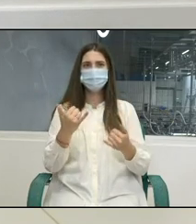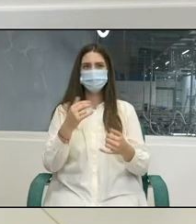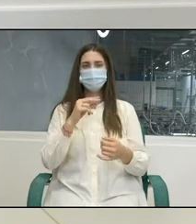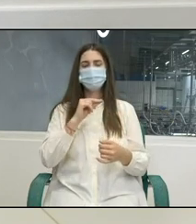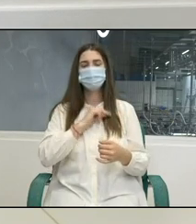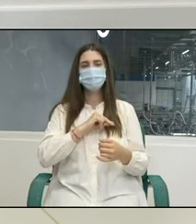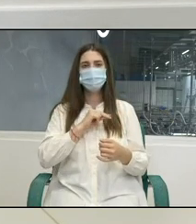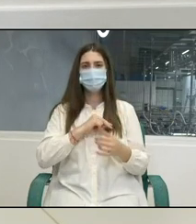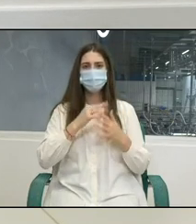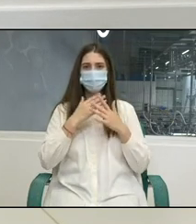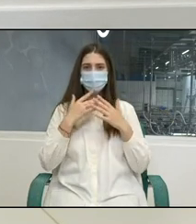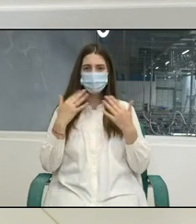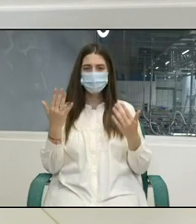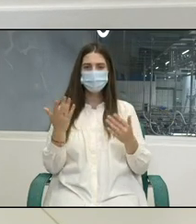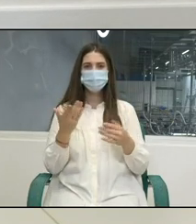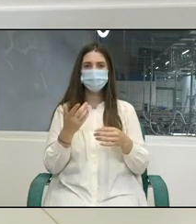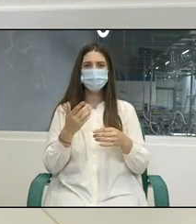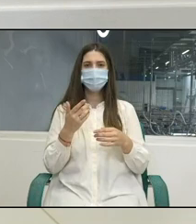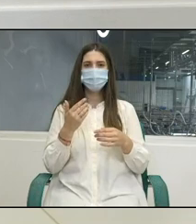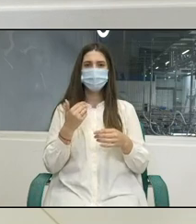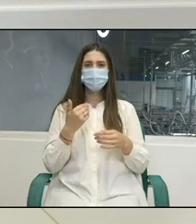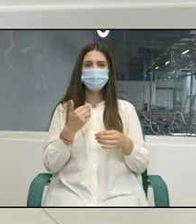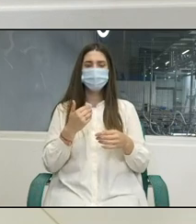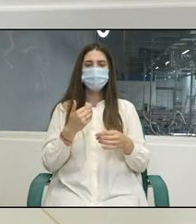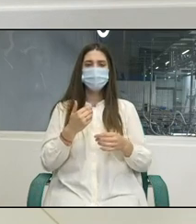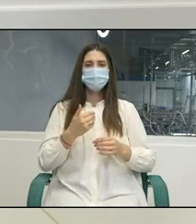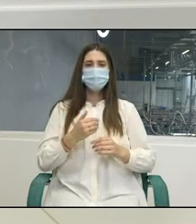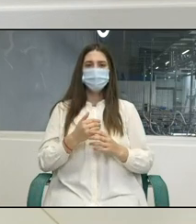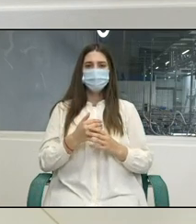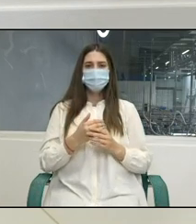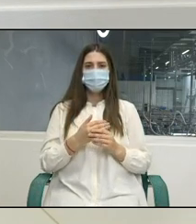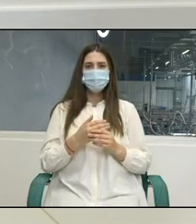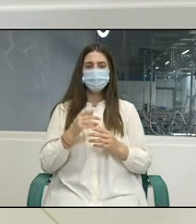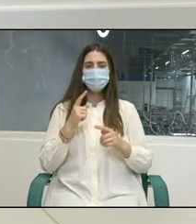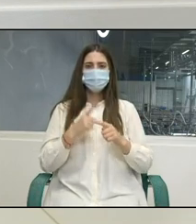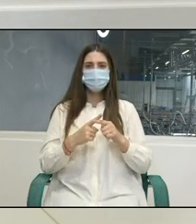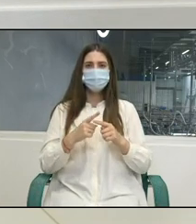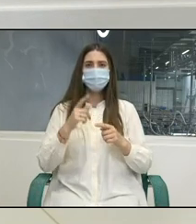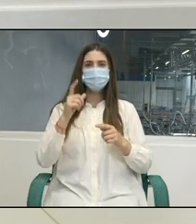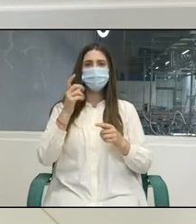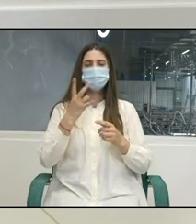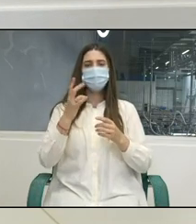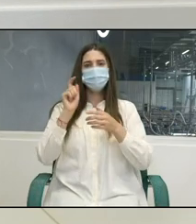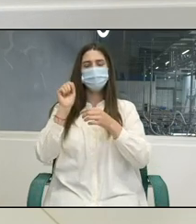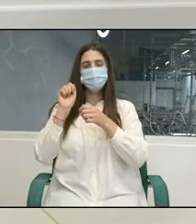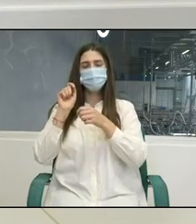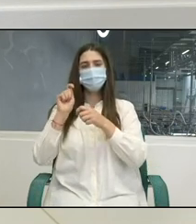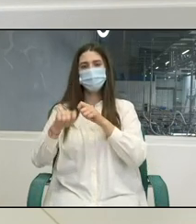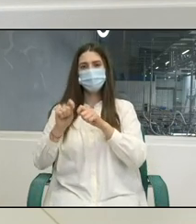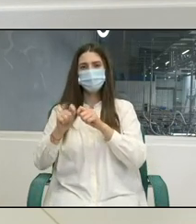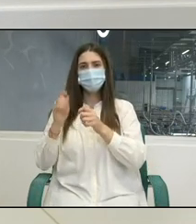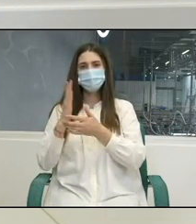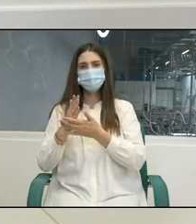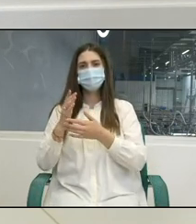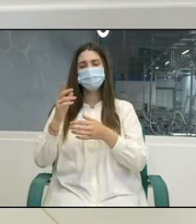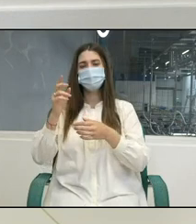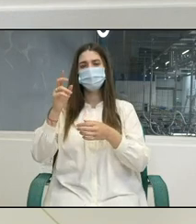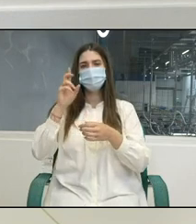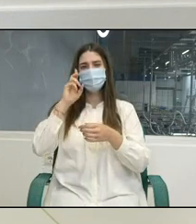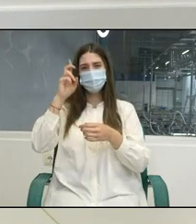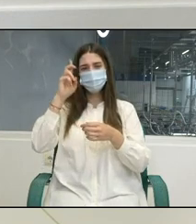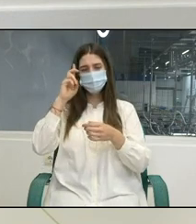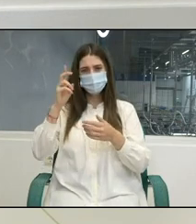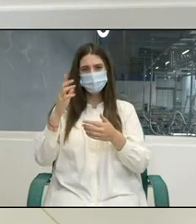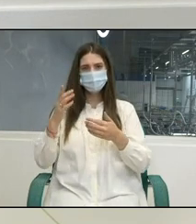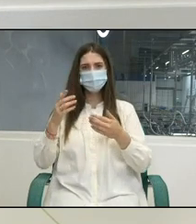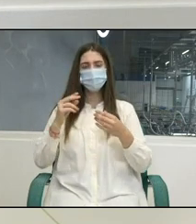Noi trebuie să ne asigurăm că funcționează instituțiile statului care sunt responsabile de acest lucru, Agenția de Ocupare a Forței de